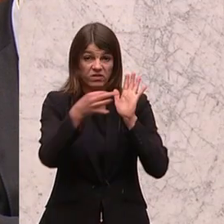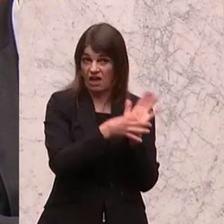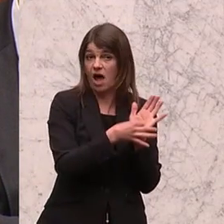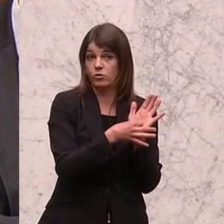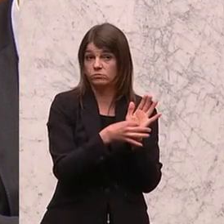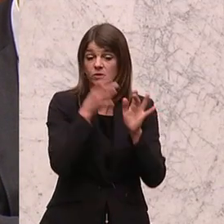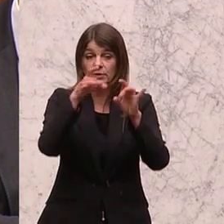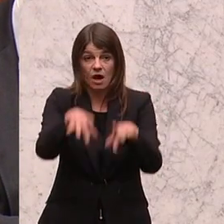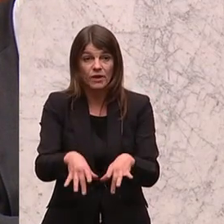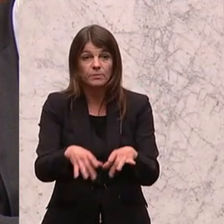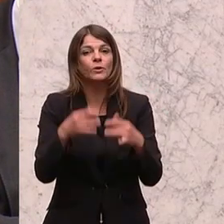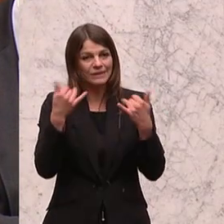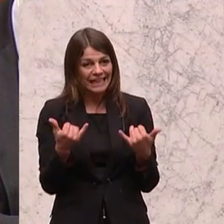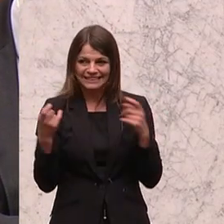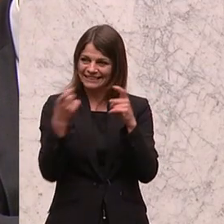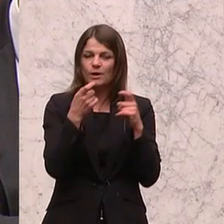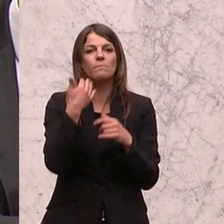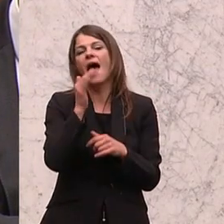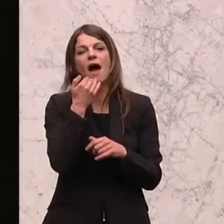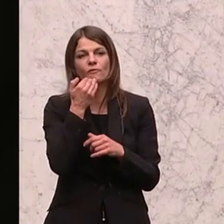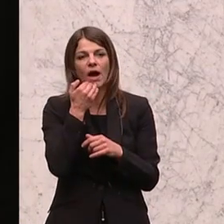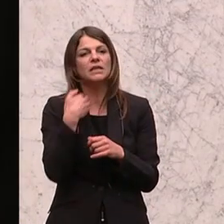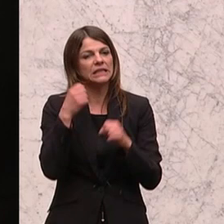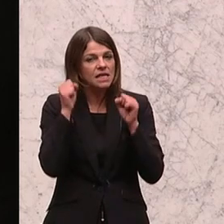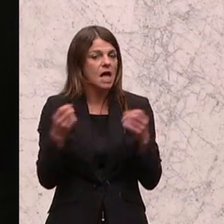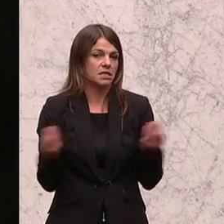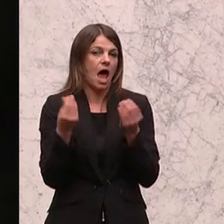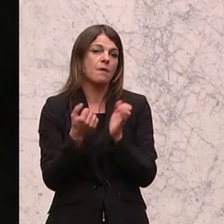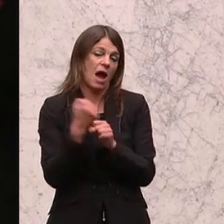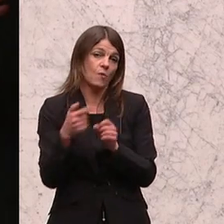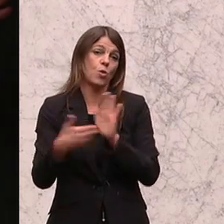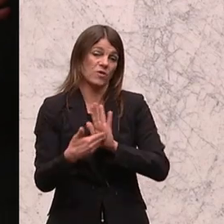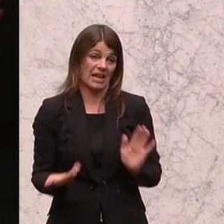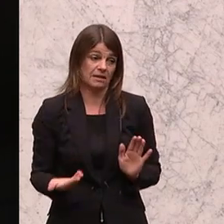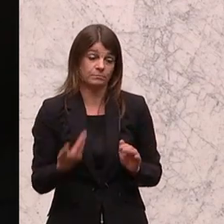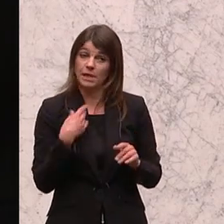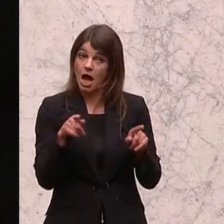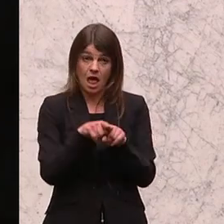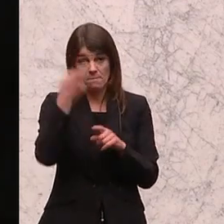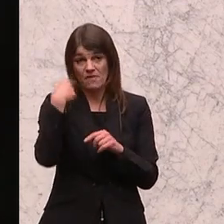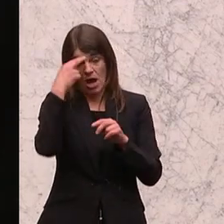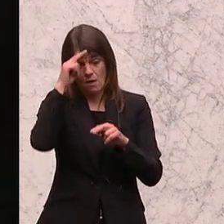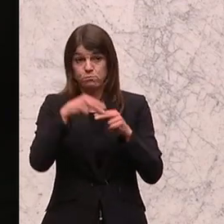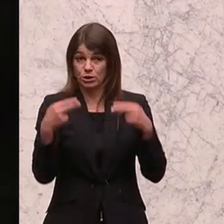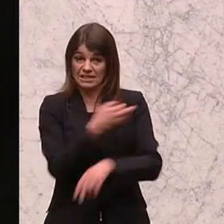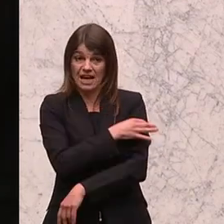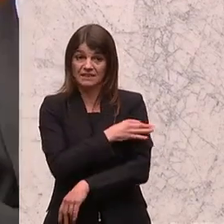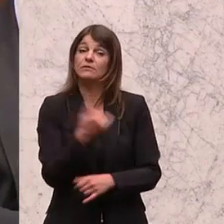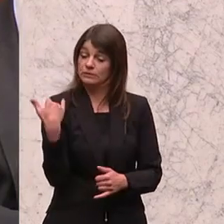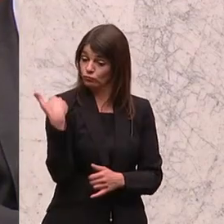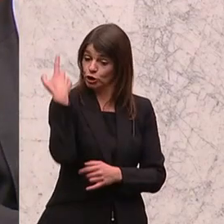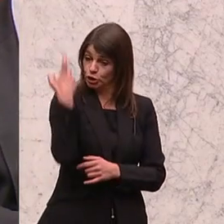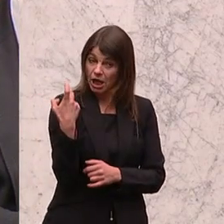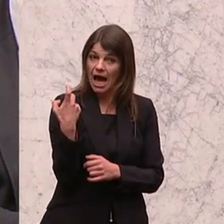Situation ist es vielleicht auch einfacher, das zu tun, was notwendig ist. Und da bin ich ganz auch bei dem, was der Herr Bundeskanzler gesagt hat, nämlich das, was begonnen wurde,